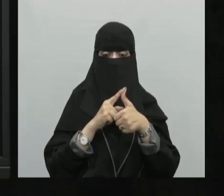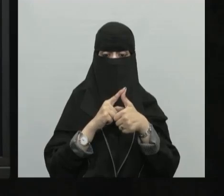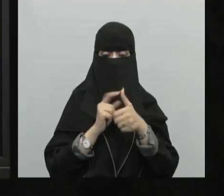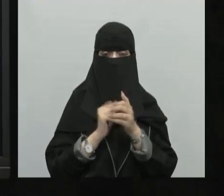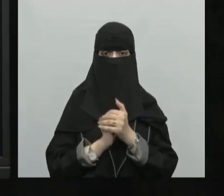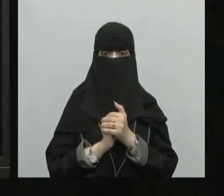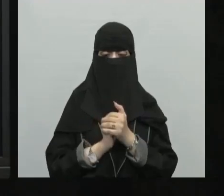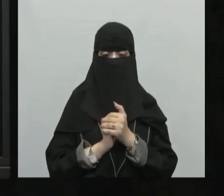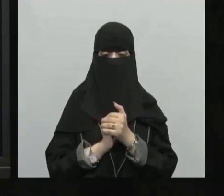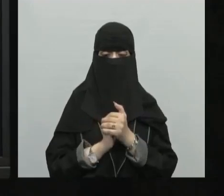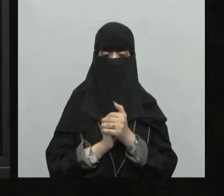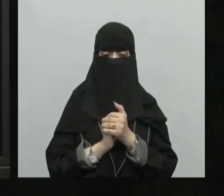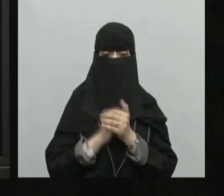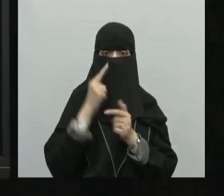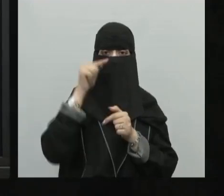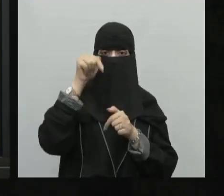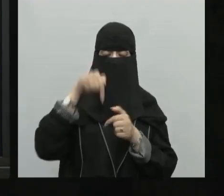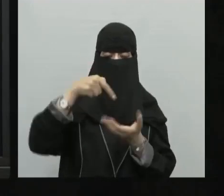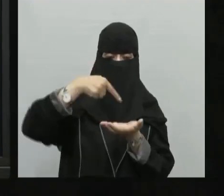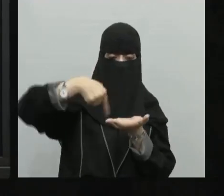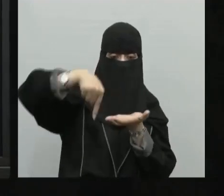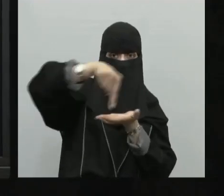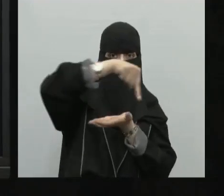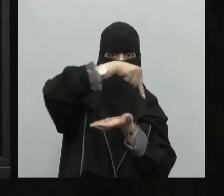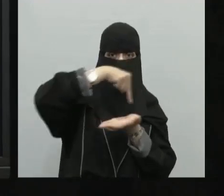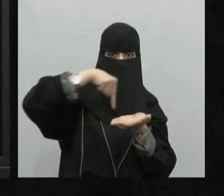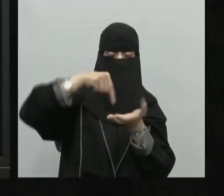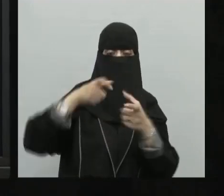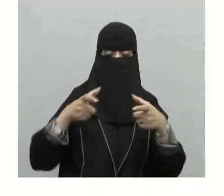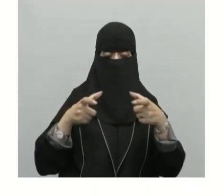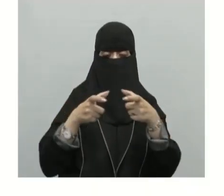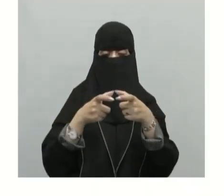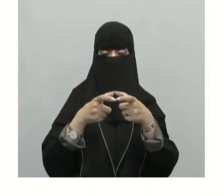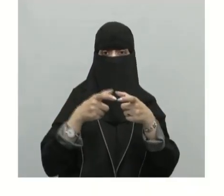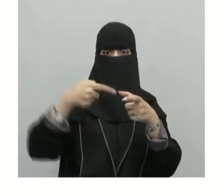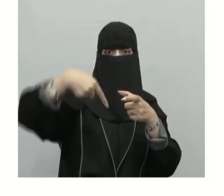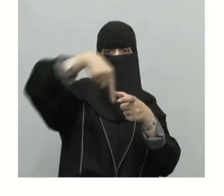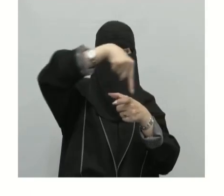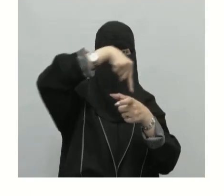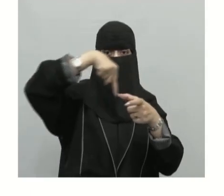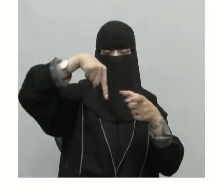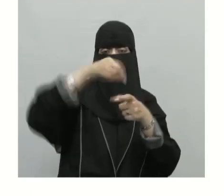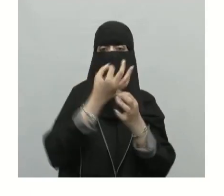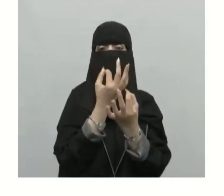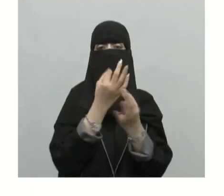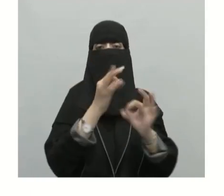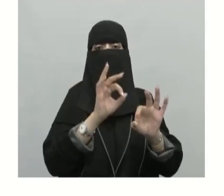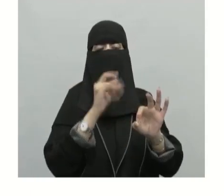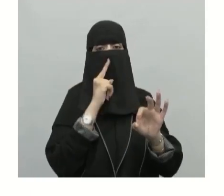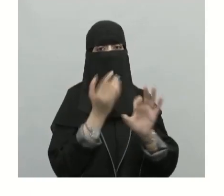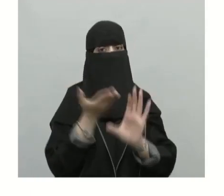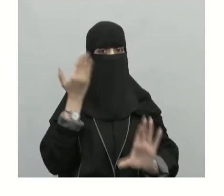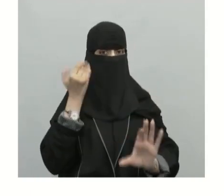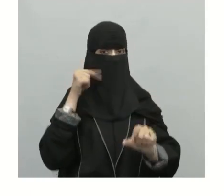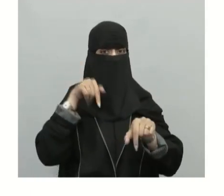أنها دوائر كاملة أي أنها كاملة ليست كما كانت عليه